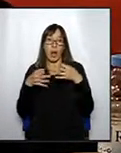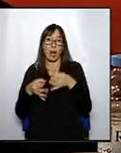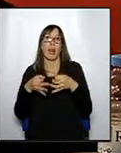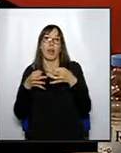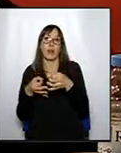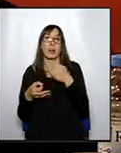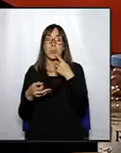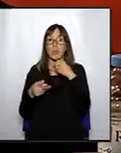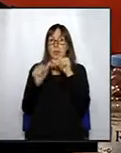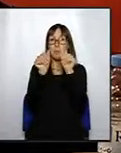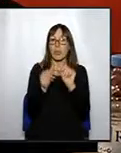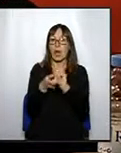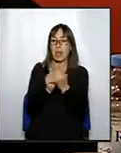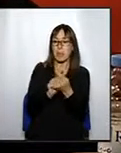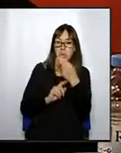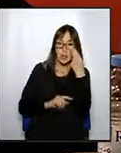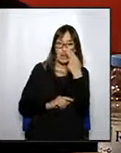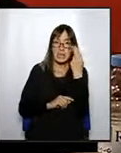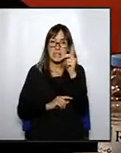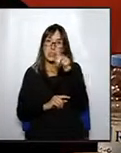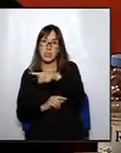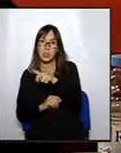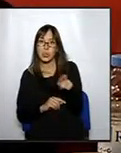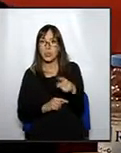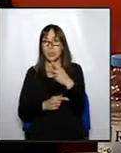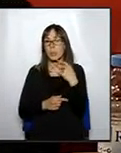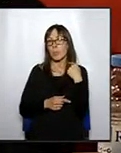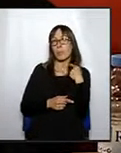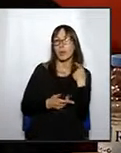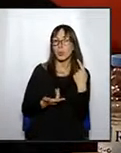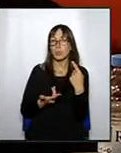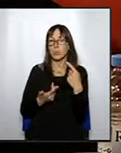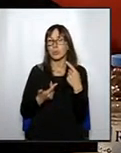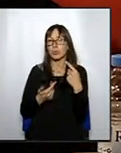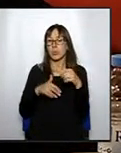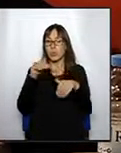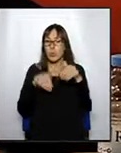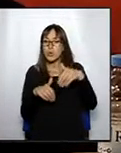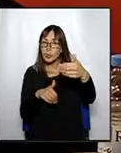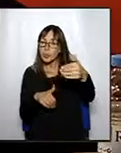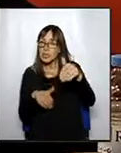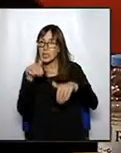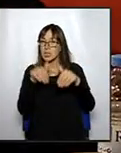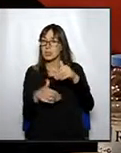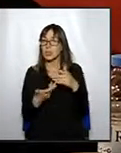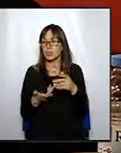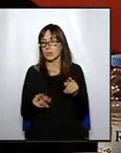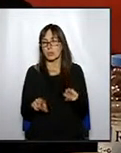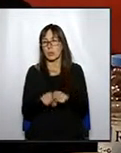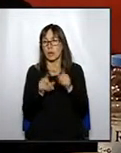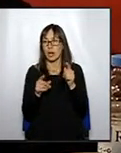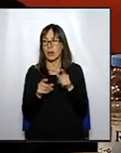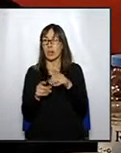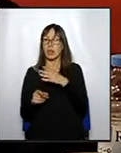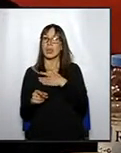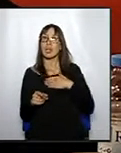aquest canvi de model no interessa a la ciutat de Vic i, possiblement, podrien perdre molts vots en unes futures eleccions. I, evidentment, aquests que ho volen